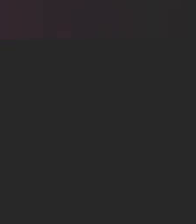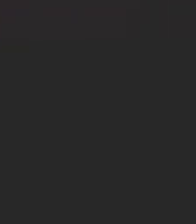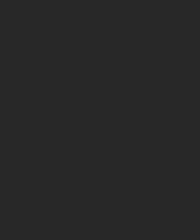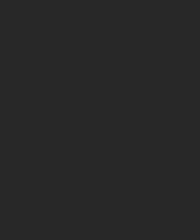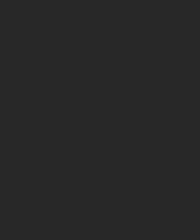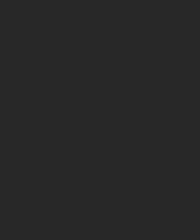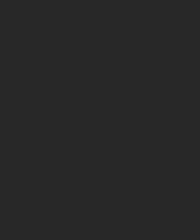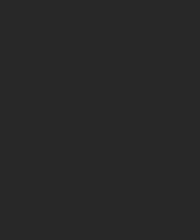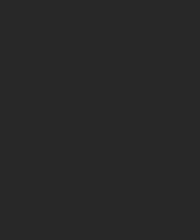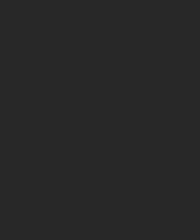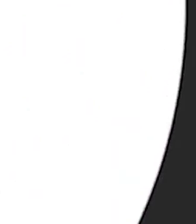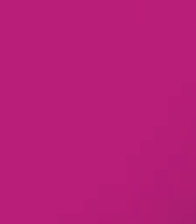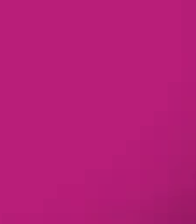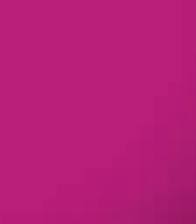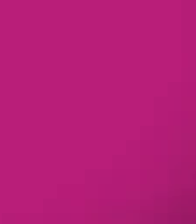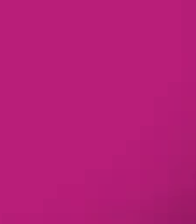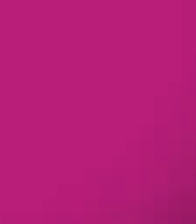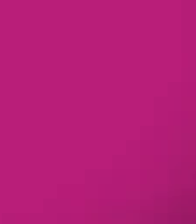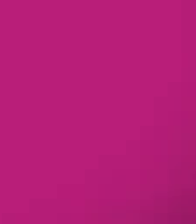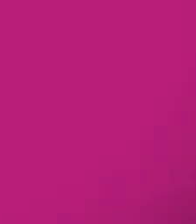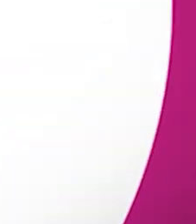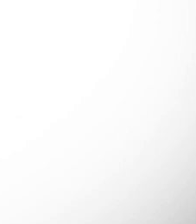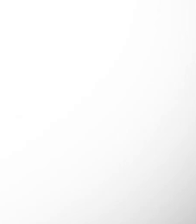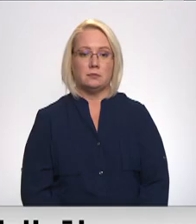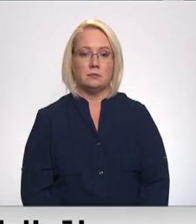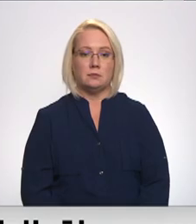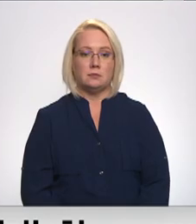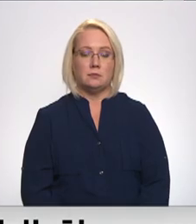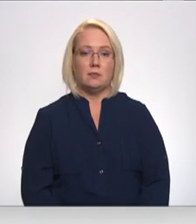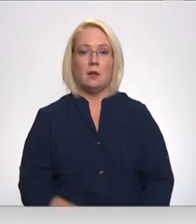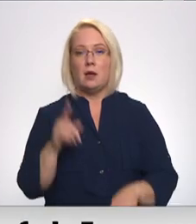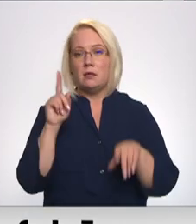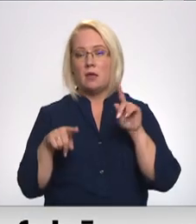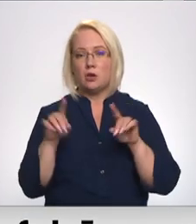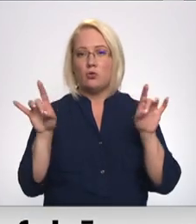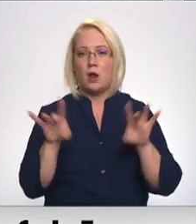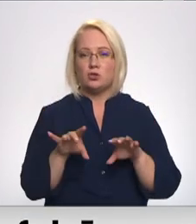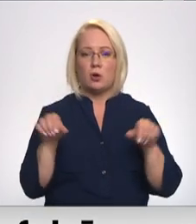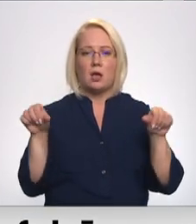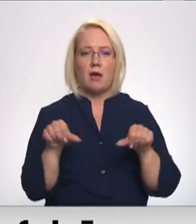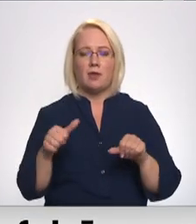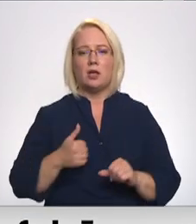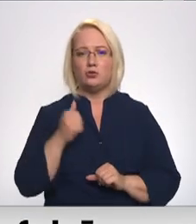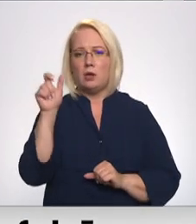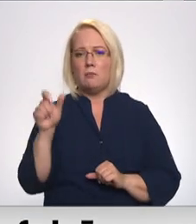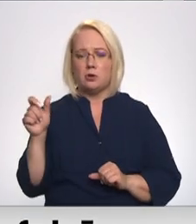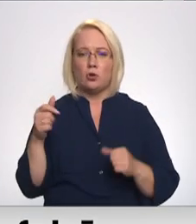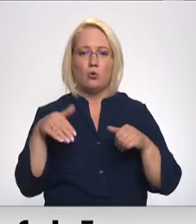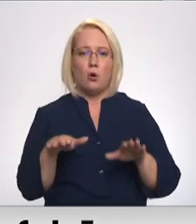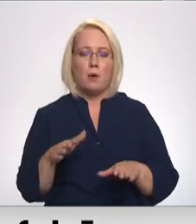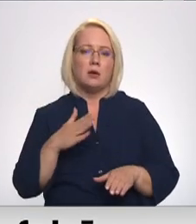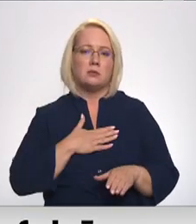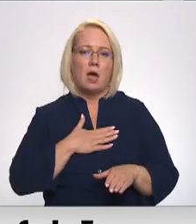Re! Viss ēters ir te! Dažu restorānu un kafēnīci īpašnieki izlāmošies